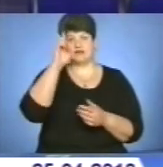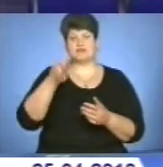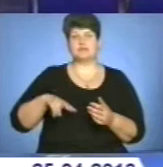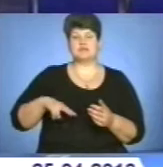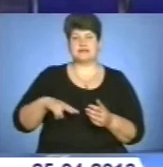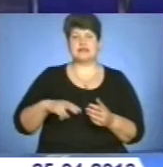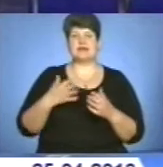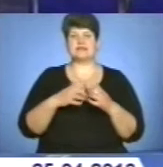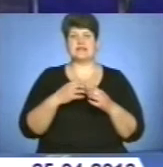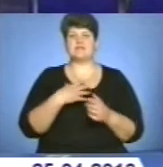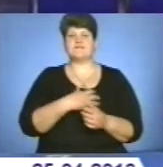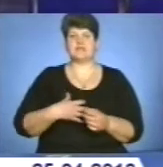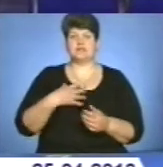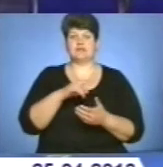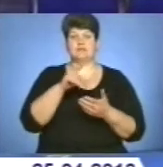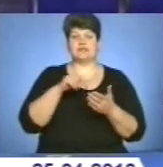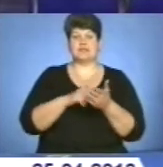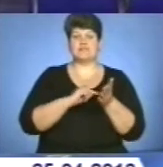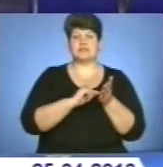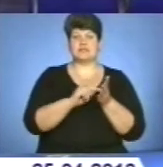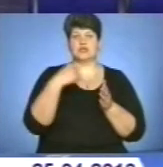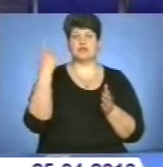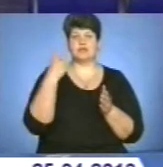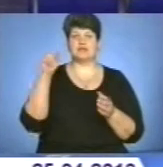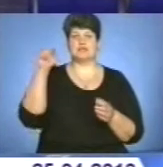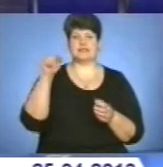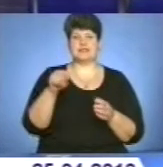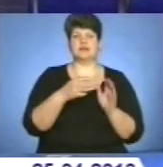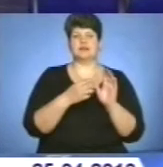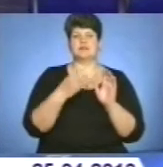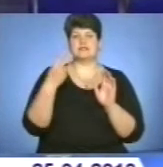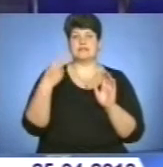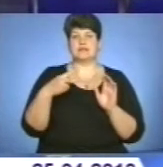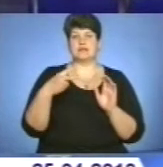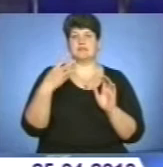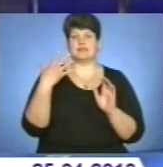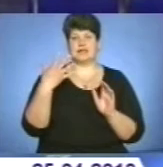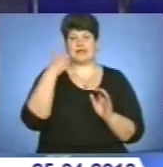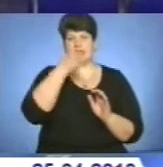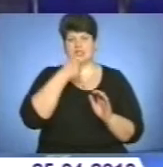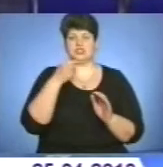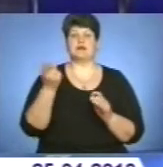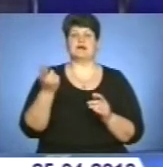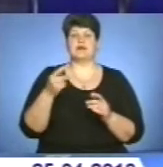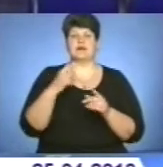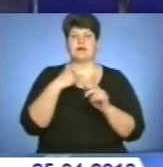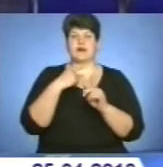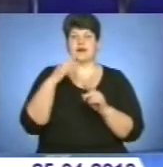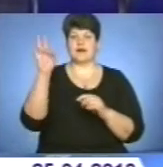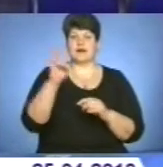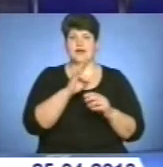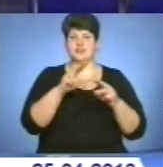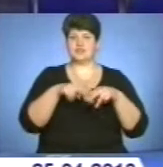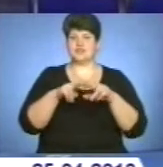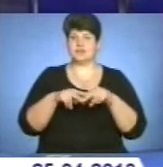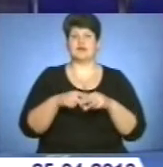Серед найважливіших питань – відзначення в області 1025-річчя хрещення Київської Русі. З нагоди свята в